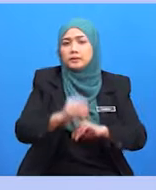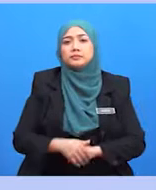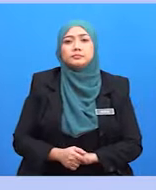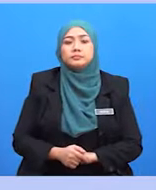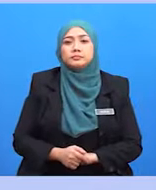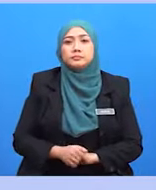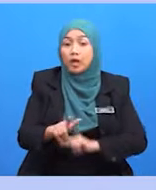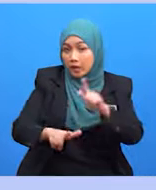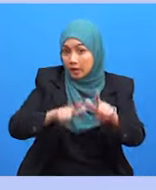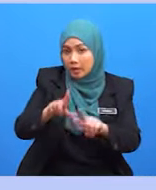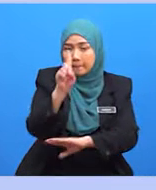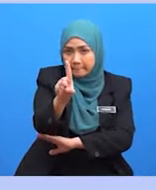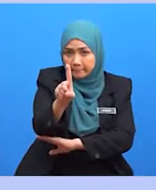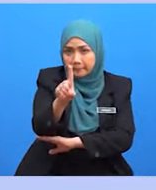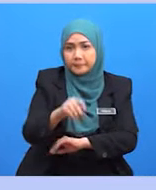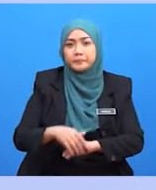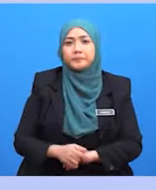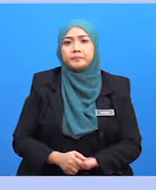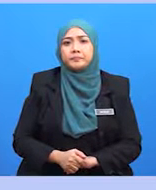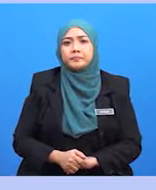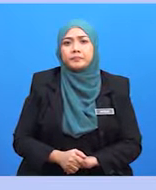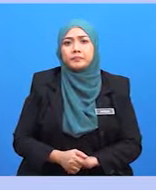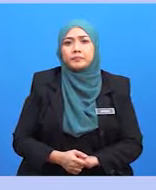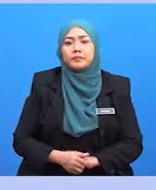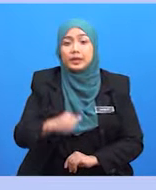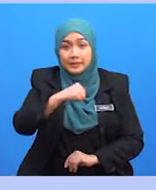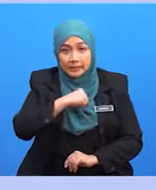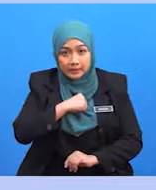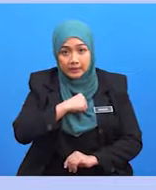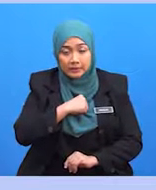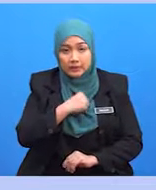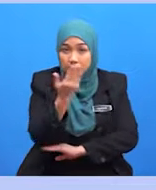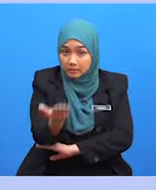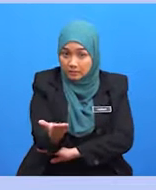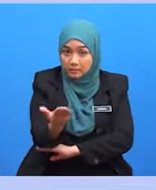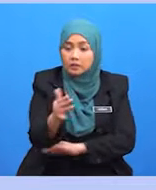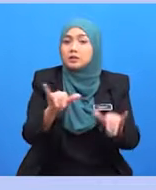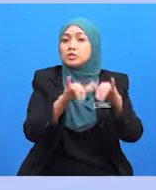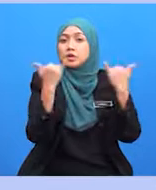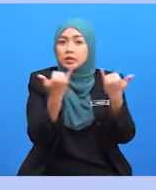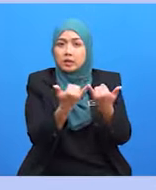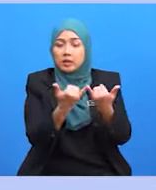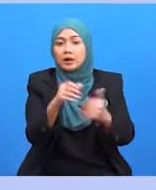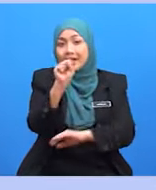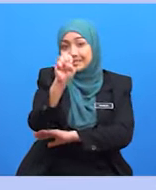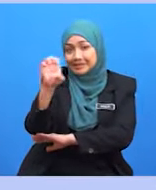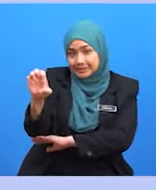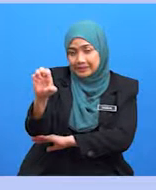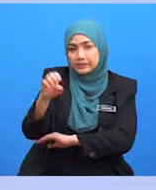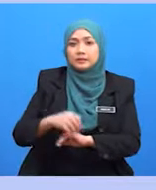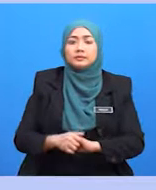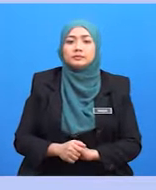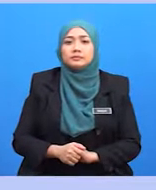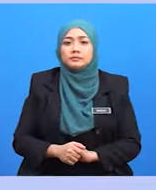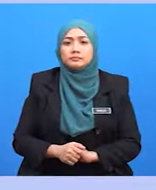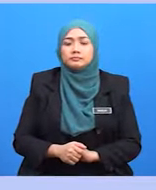Langkah pertama, diri anda sekarang adalah syarikat tersebut iaitu SE. Mulakan dengan